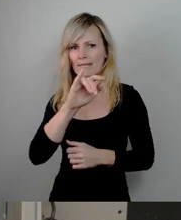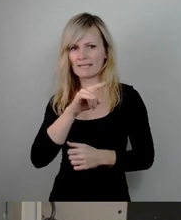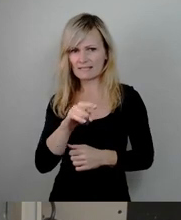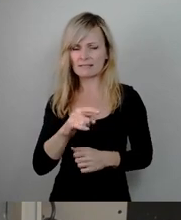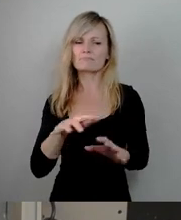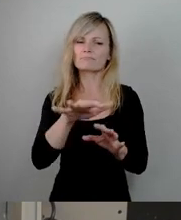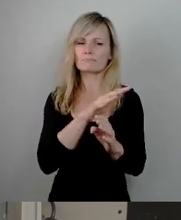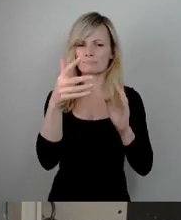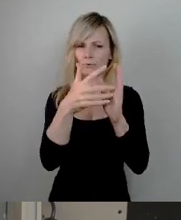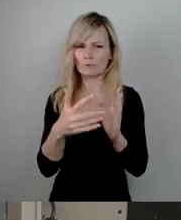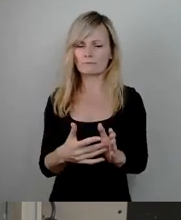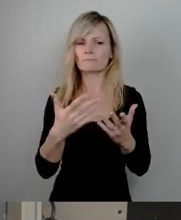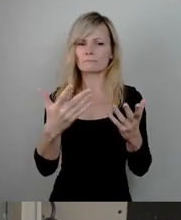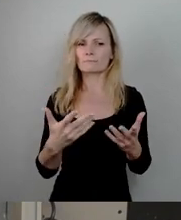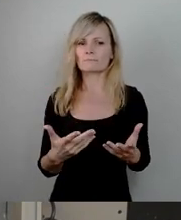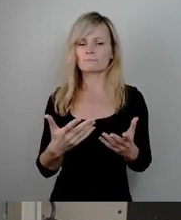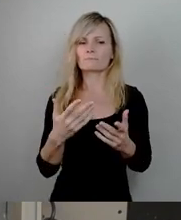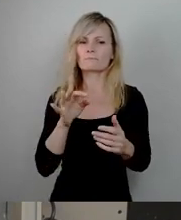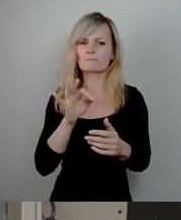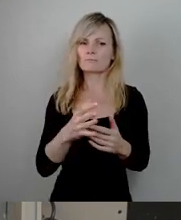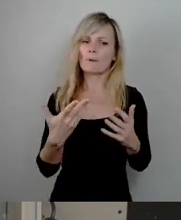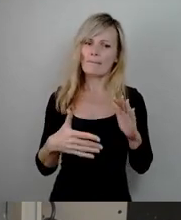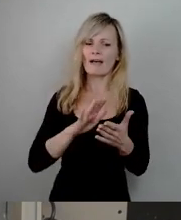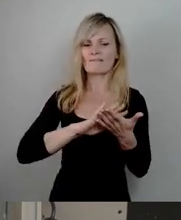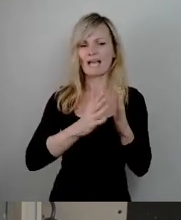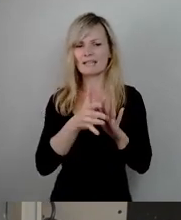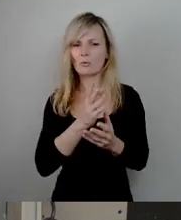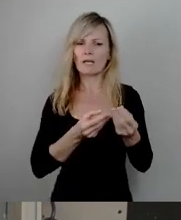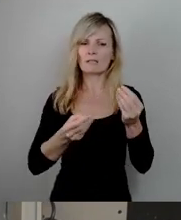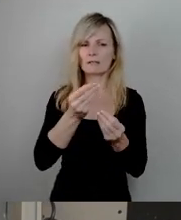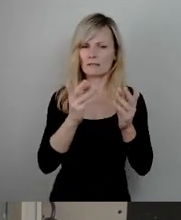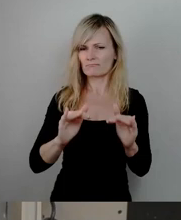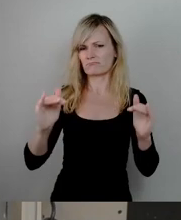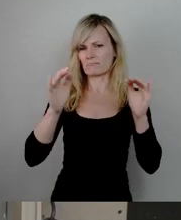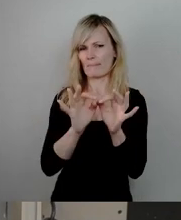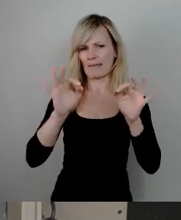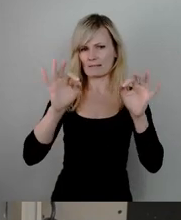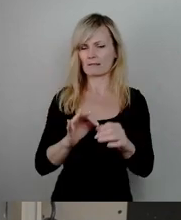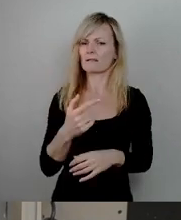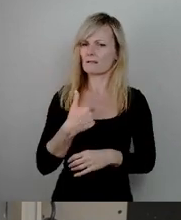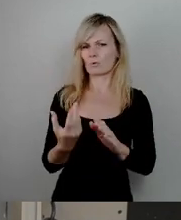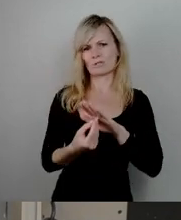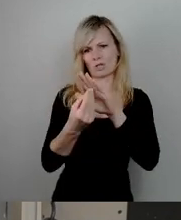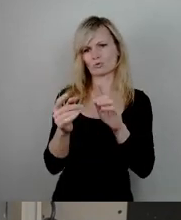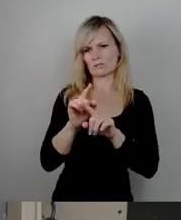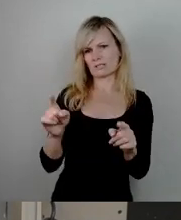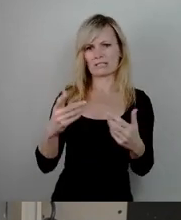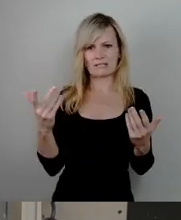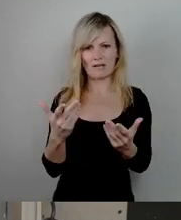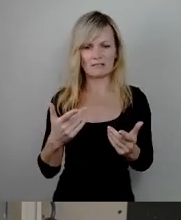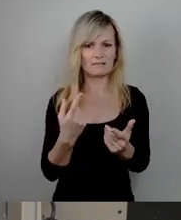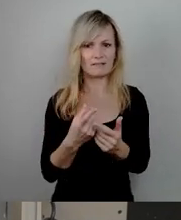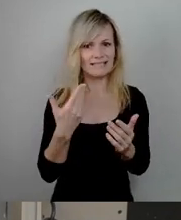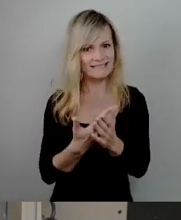Verhandlungen etwas zu erhöhen, was die Stadt betrifft. Weil wenn wir eines nicht unterstützen, dann ist es eben genau dieses